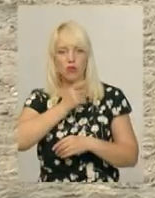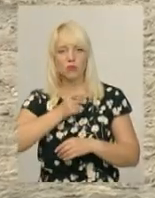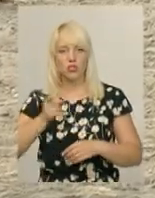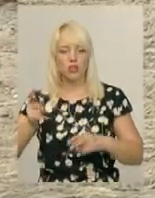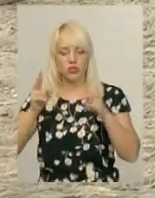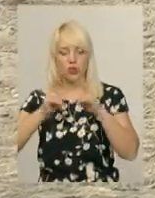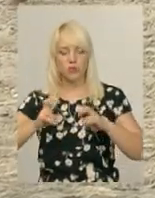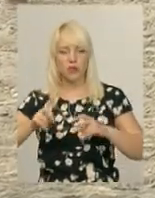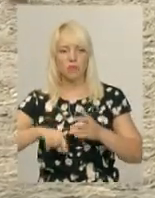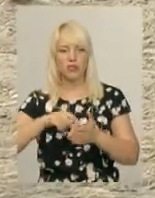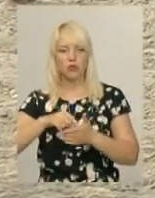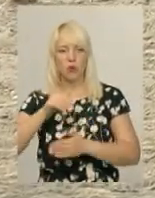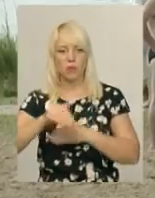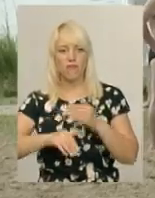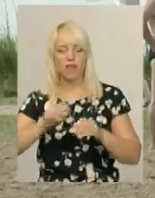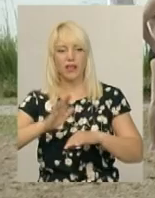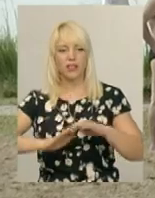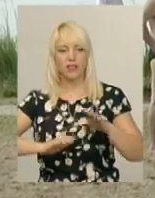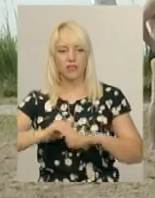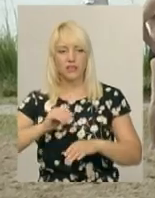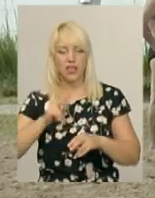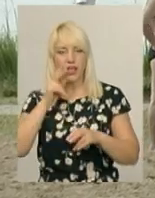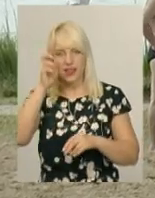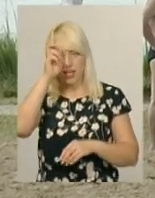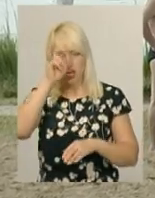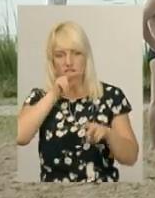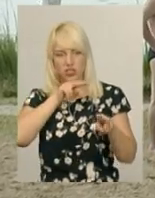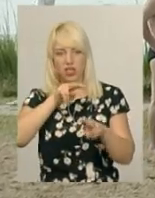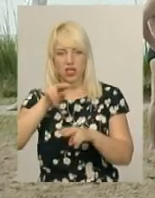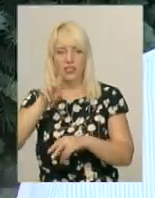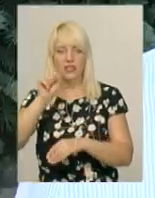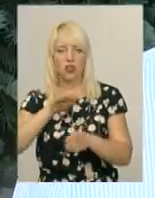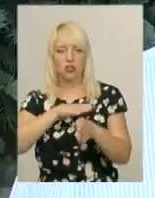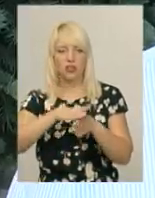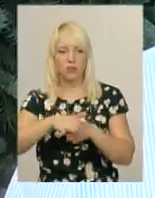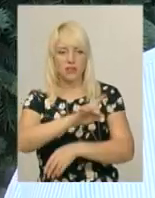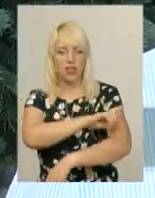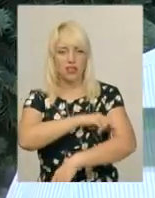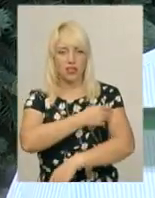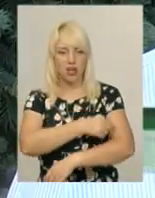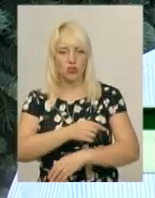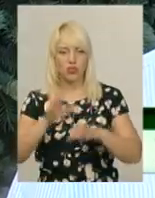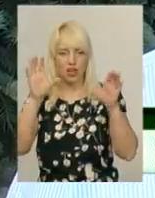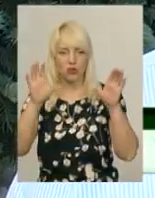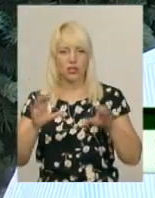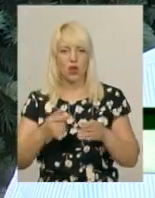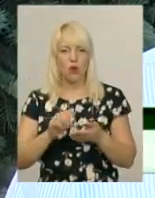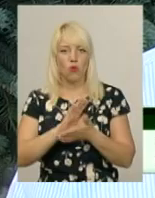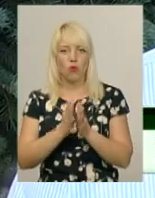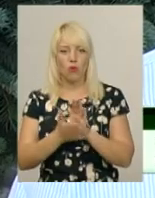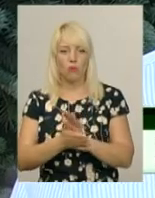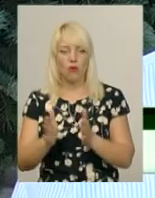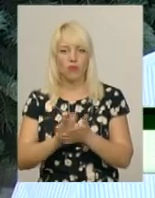міського пляжу фахівці обласного управління Держнагляду за дотриманням санітарного законодавства. Умови прибирання, дезінфекції